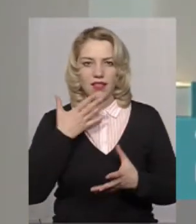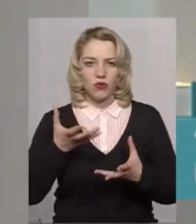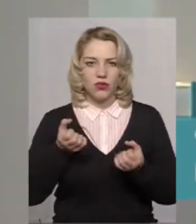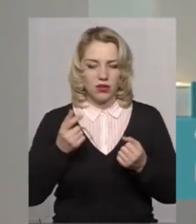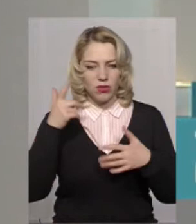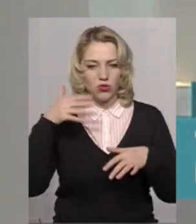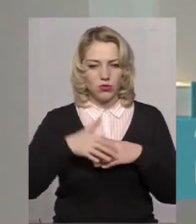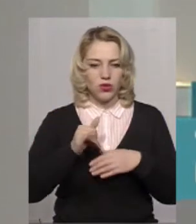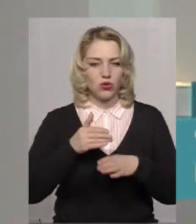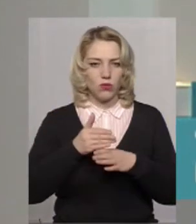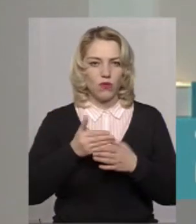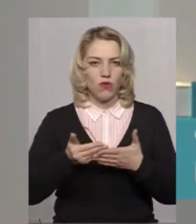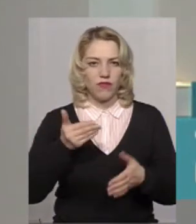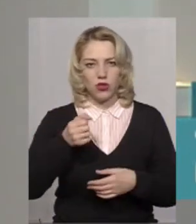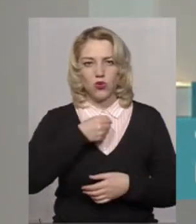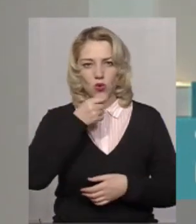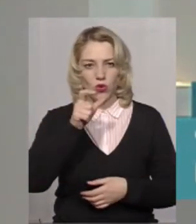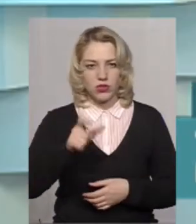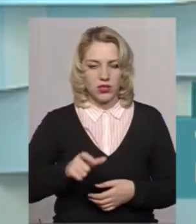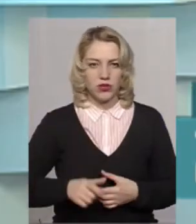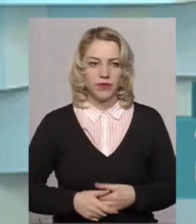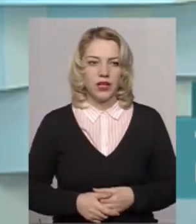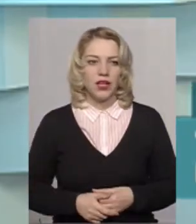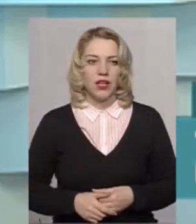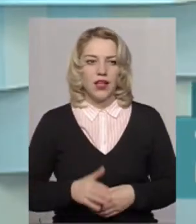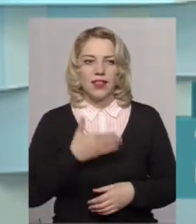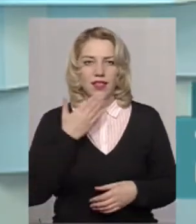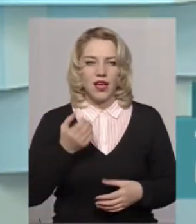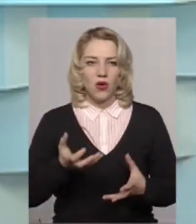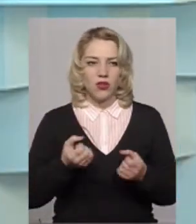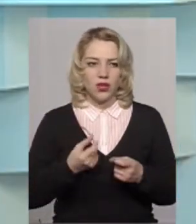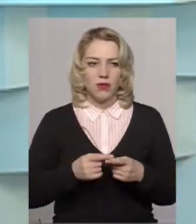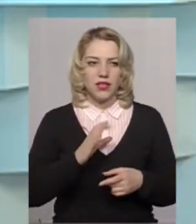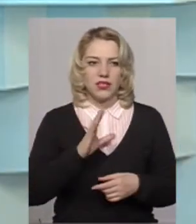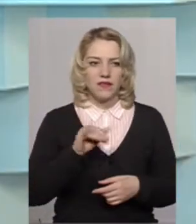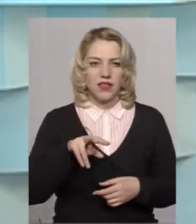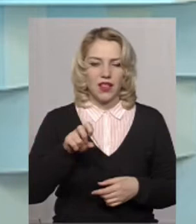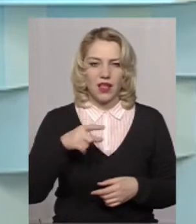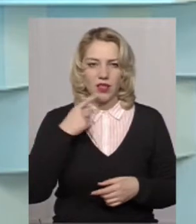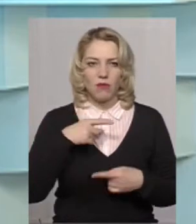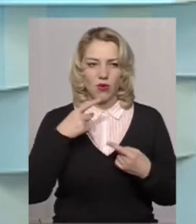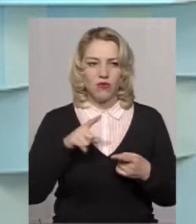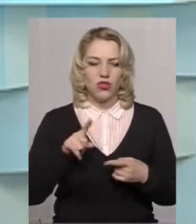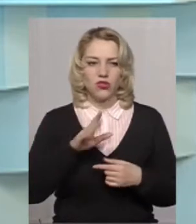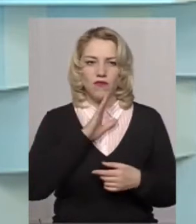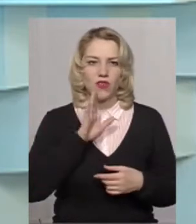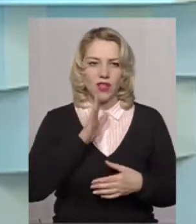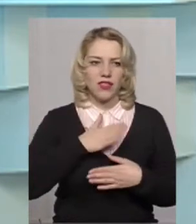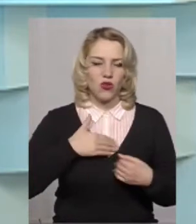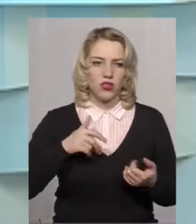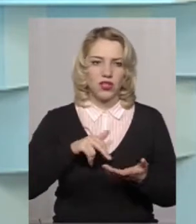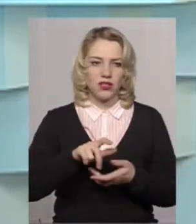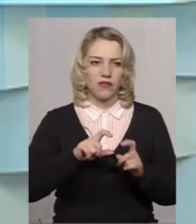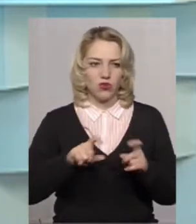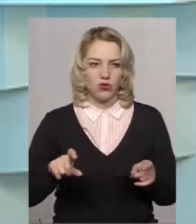розуміння і допомоги від дорослих? Я думаю, що не отримала. До речі, вона проговорила про те, що вона не хотіла йти в